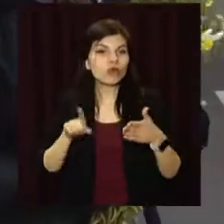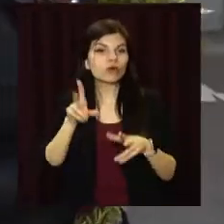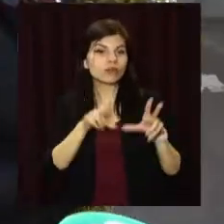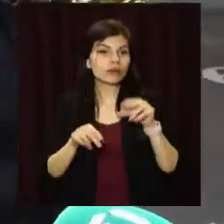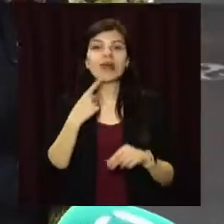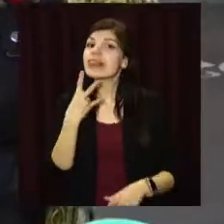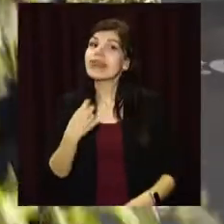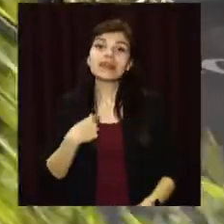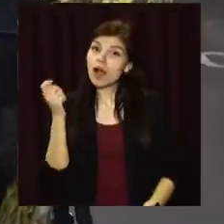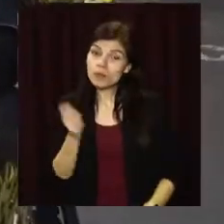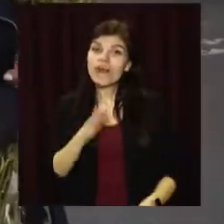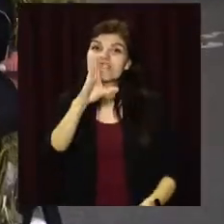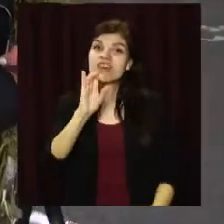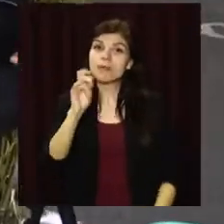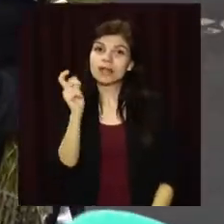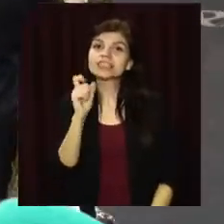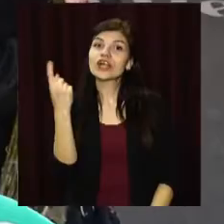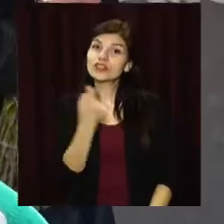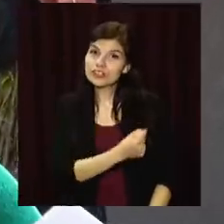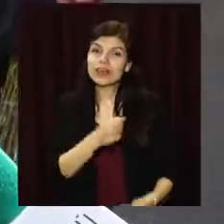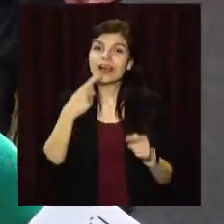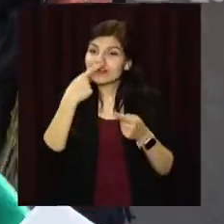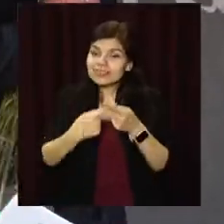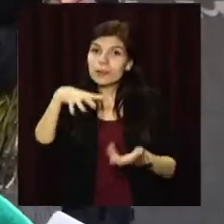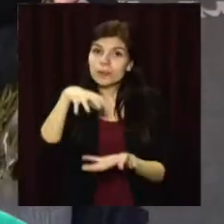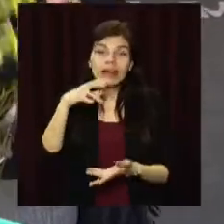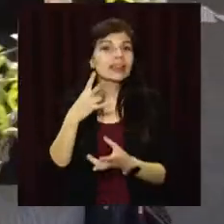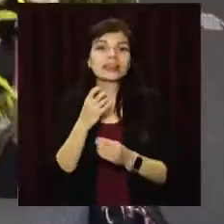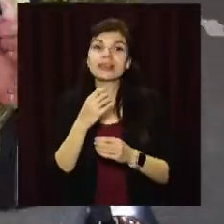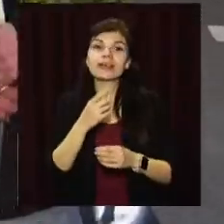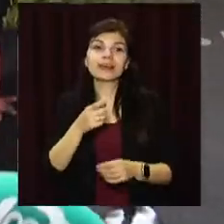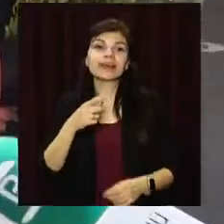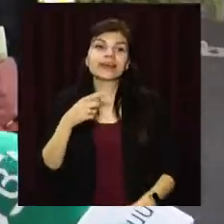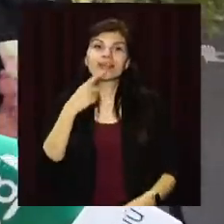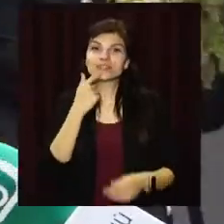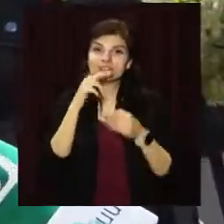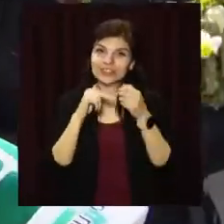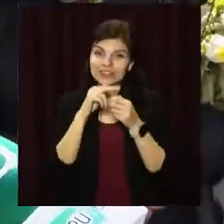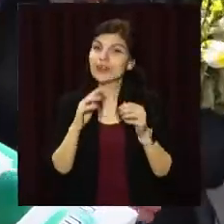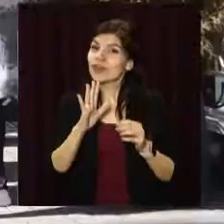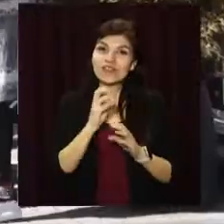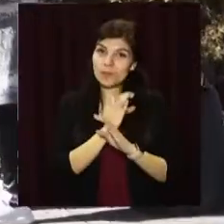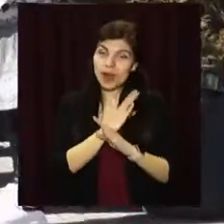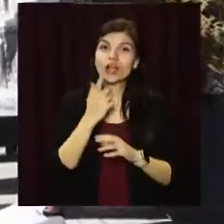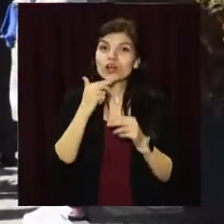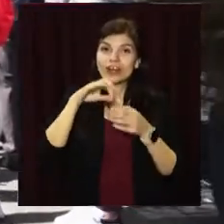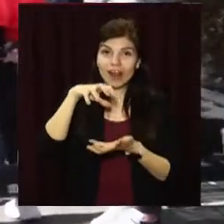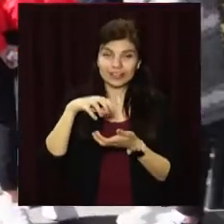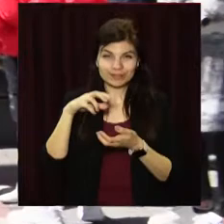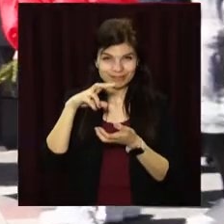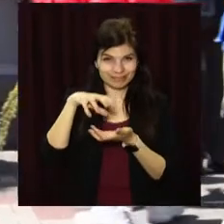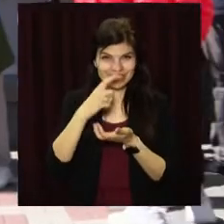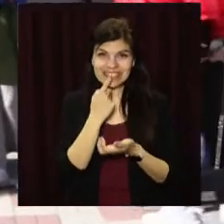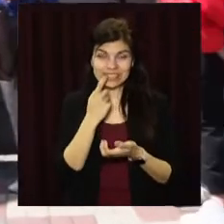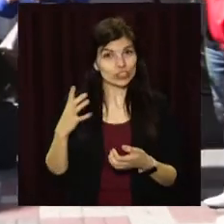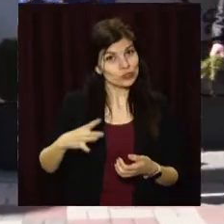Не я б'ю верба,'є за тиждень. Велик день. Не вмирай червоної крашенки, піджидай. Традиції святкування